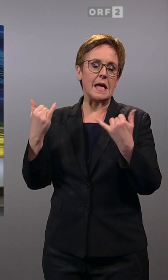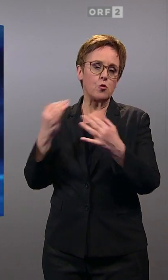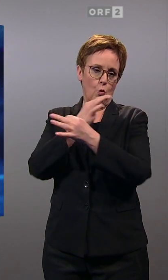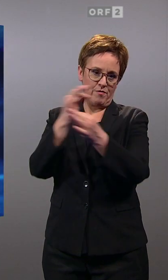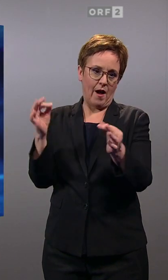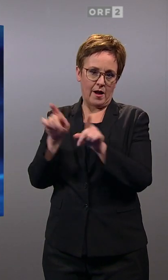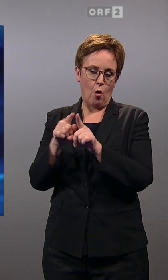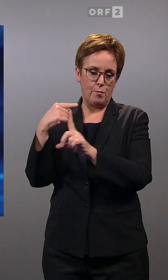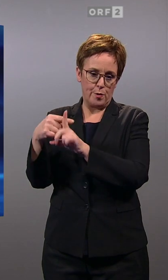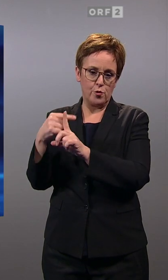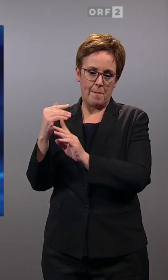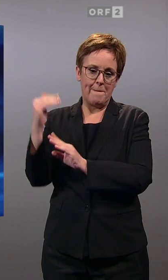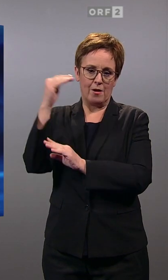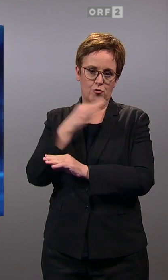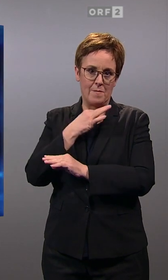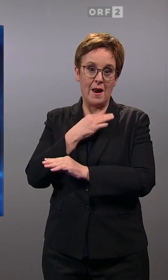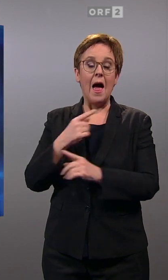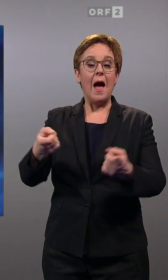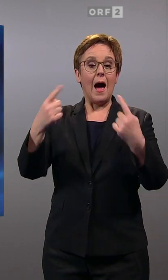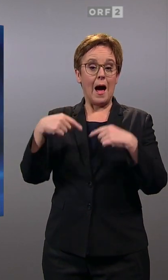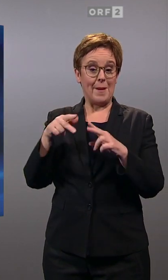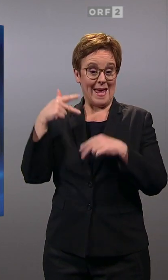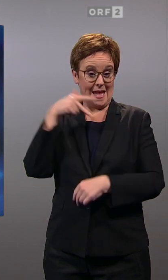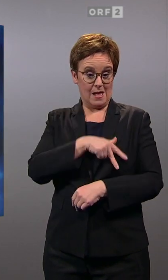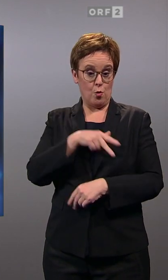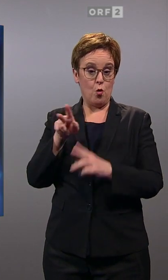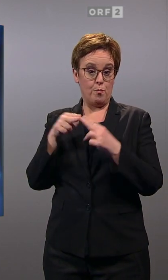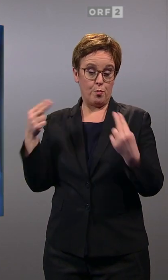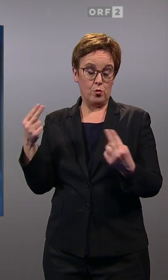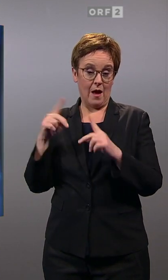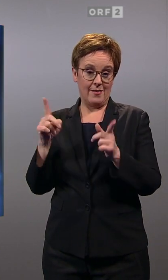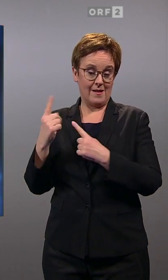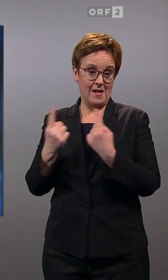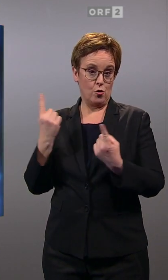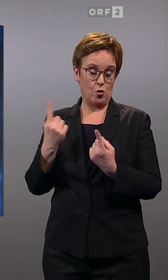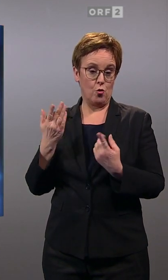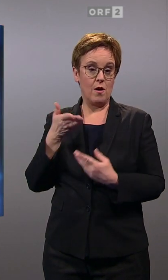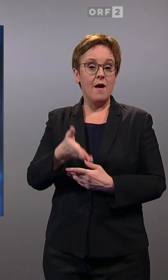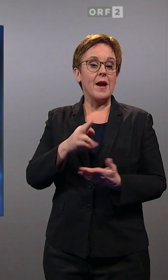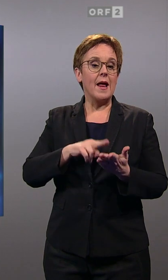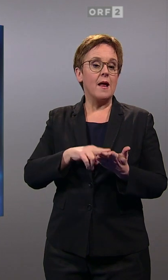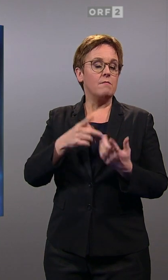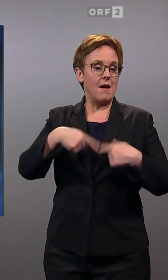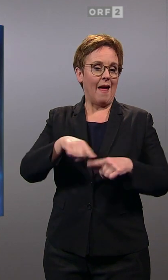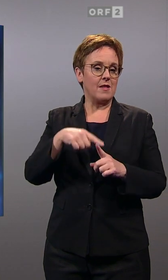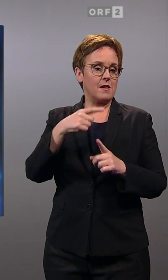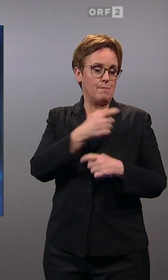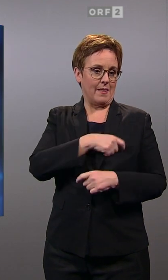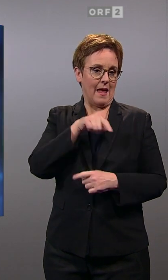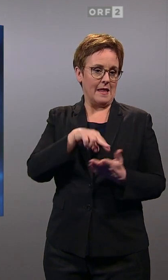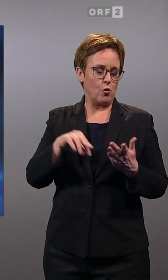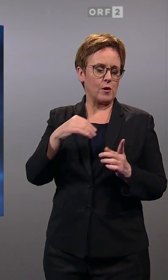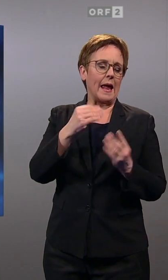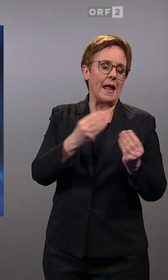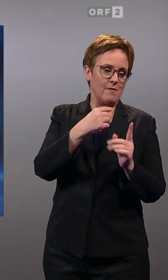Umfragen jetzt zu finden ist. Bei der SPÖ auf Bundesebene könnte es aber anders sein. Selbst wenn die Landespartei ein kleines Plus vorne hat,